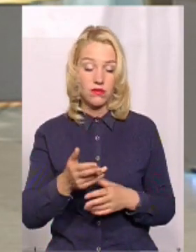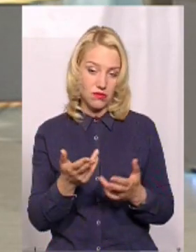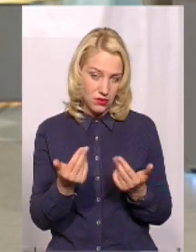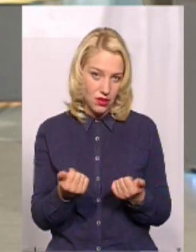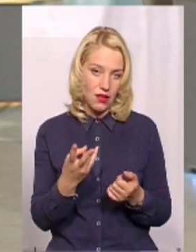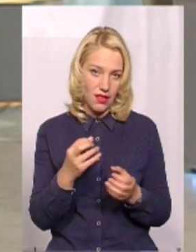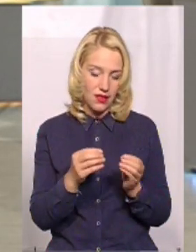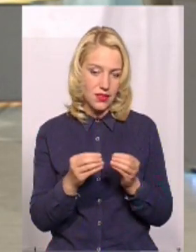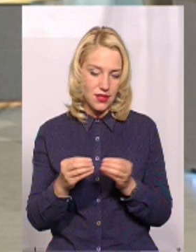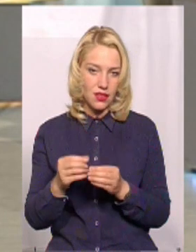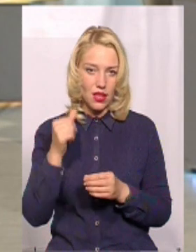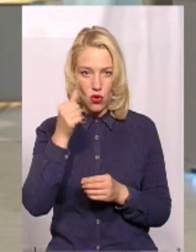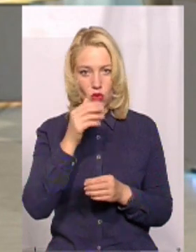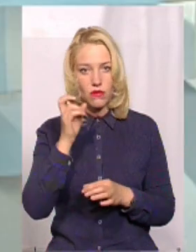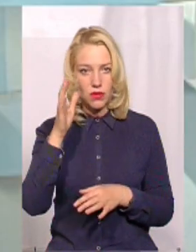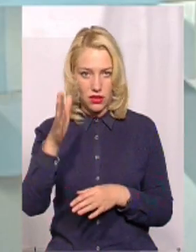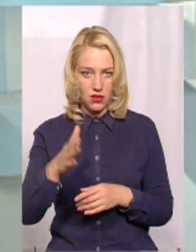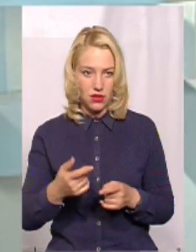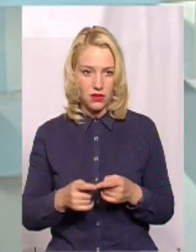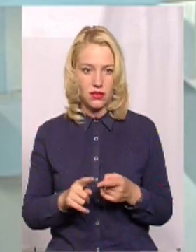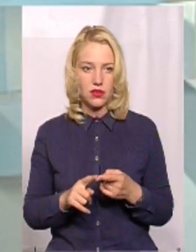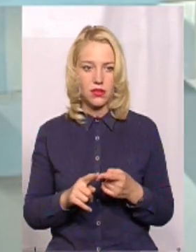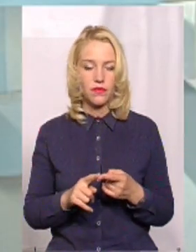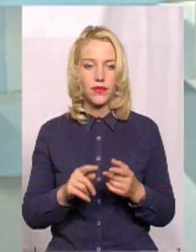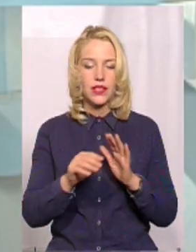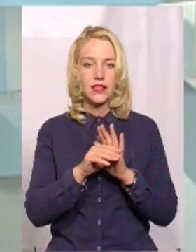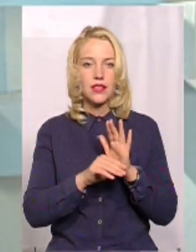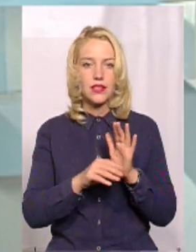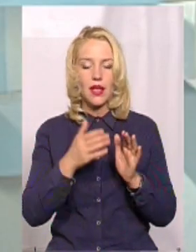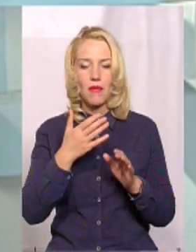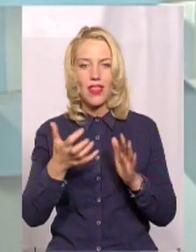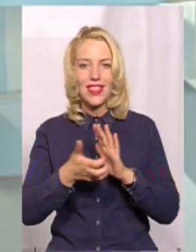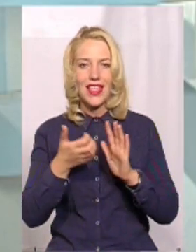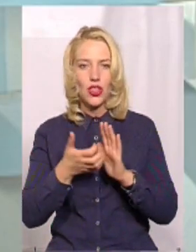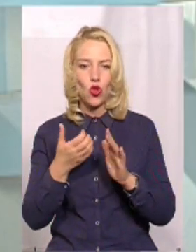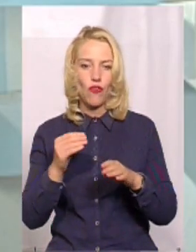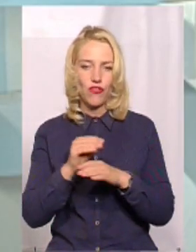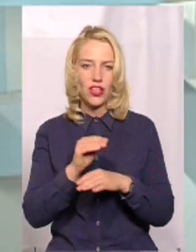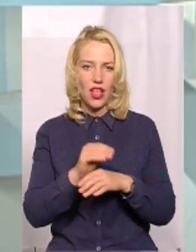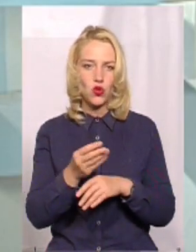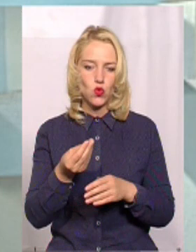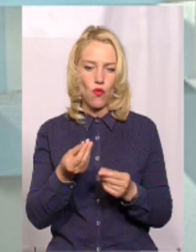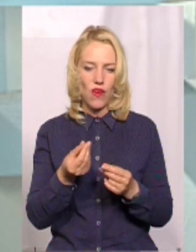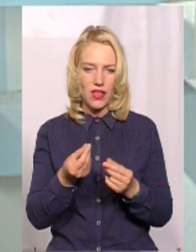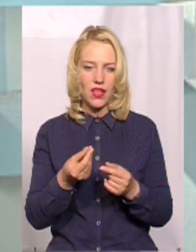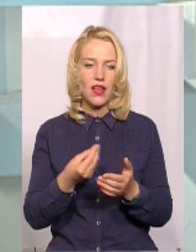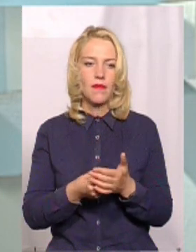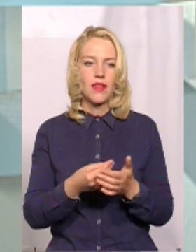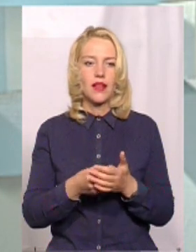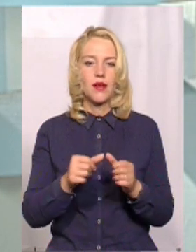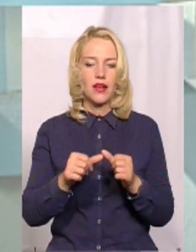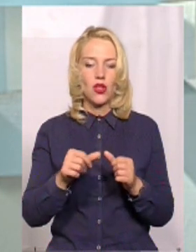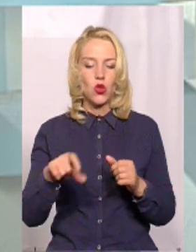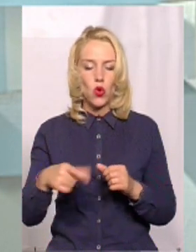десятки років. На десятки років, значить, системне недофінансування дорожньої галузі попередніми роками, це от